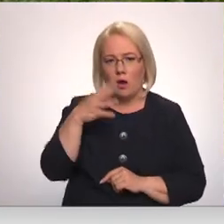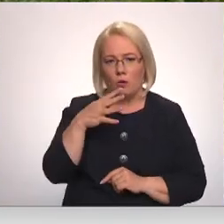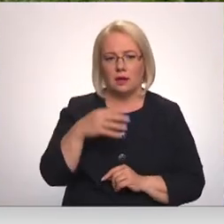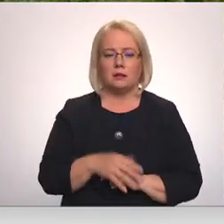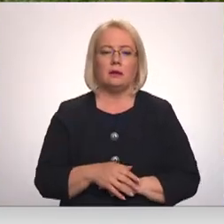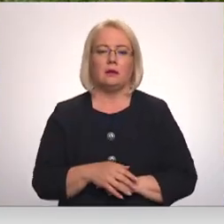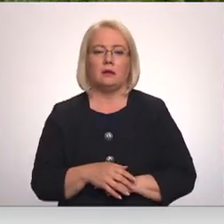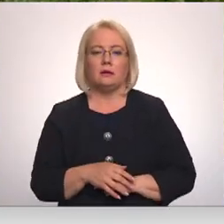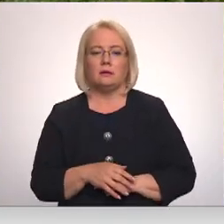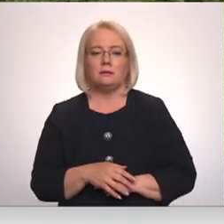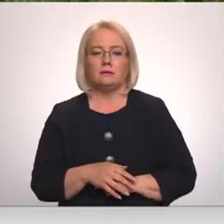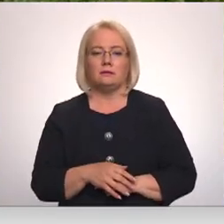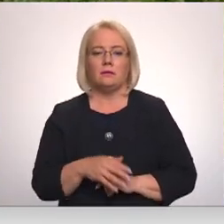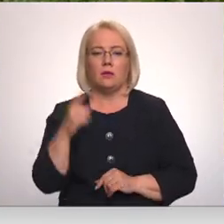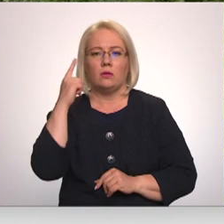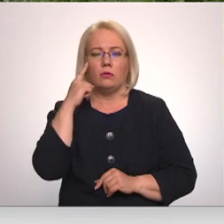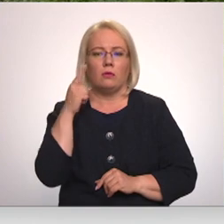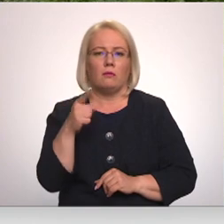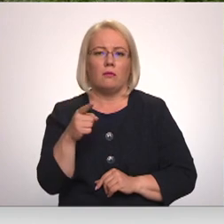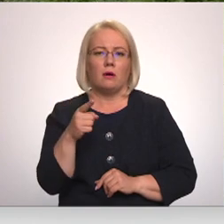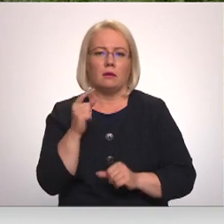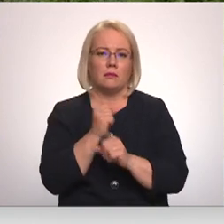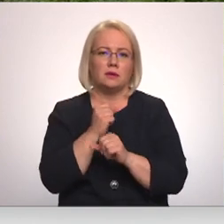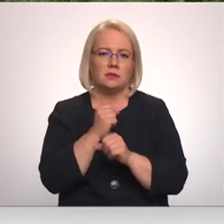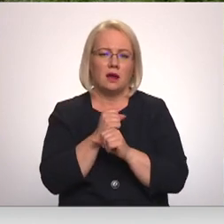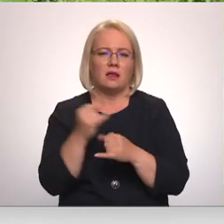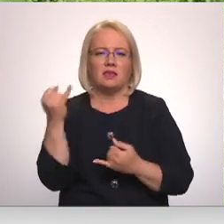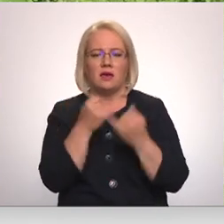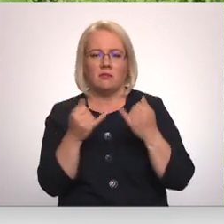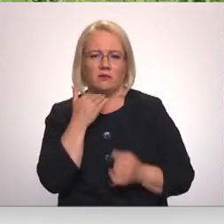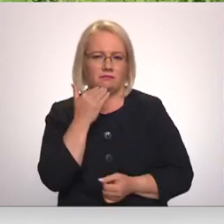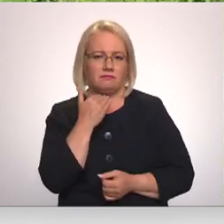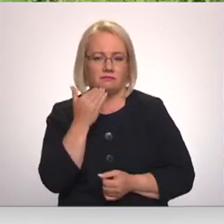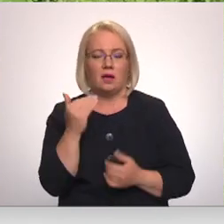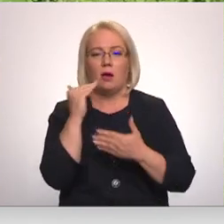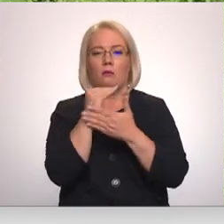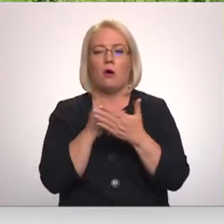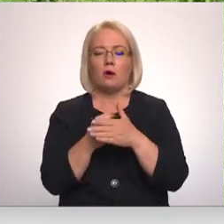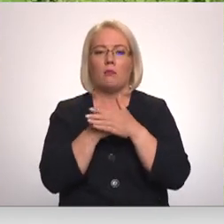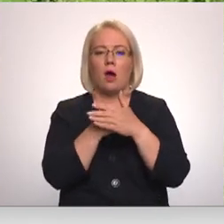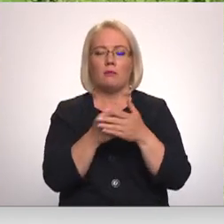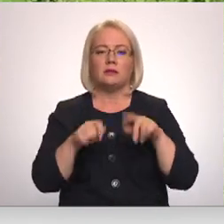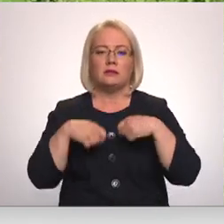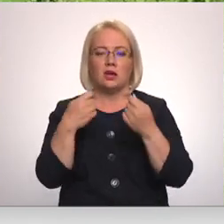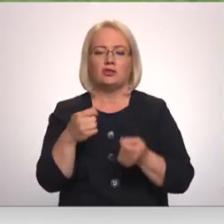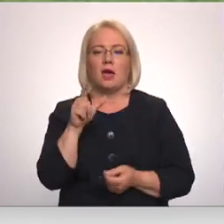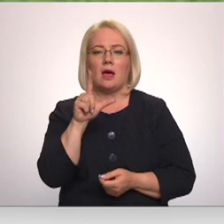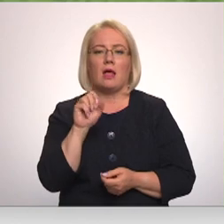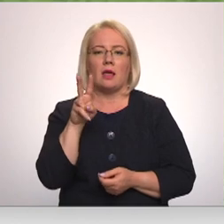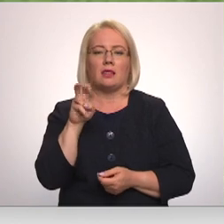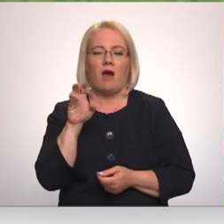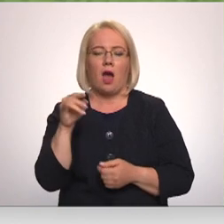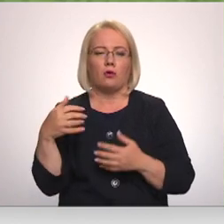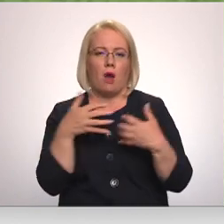īpaši, ja nav domājītas, ka apstrādot ar kīmiju kaut kādu. Programma atbalstasniekšanai Latvāņu apkarošanai